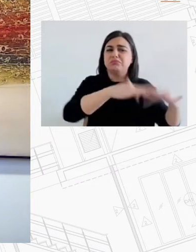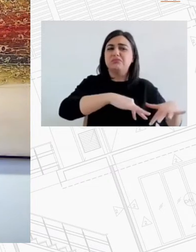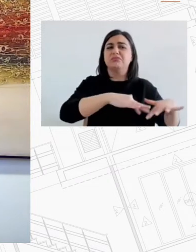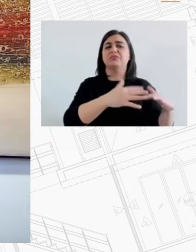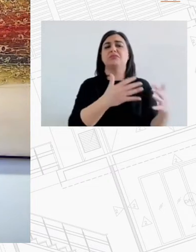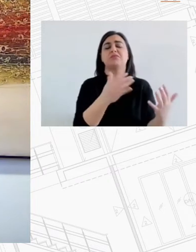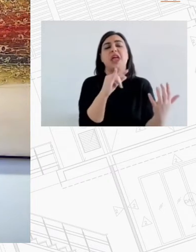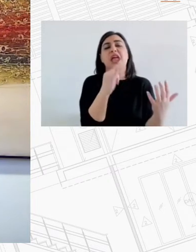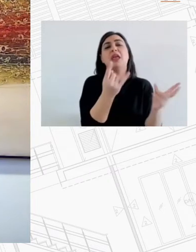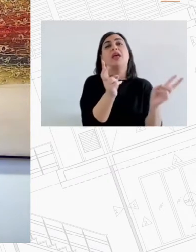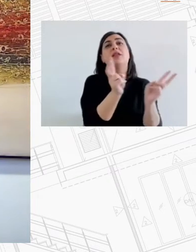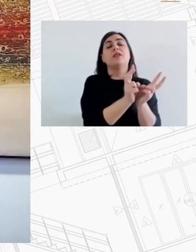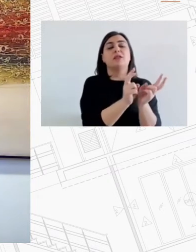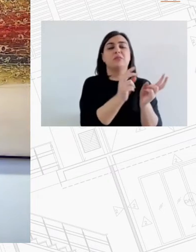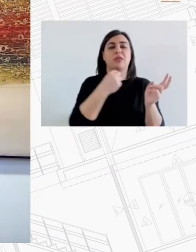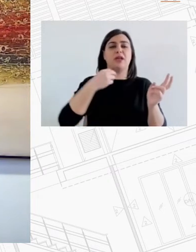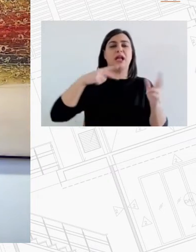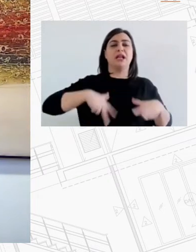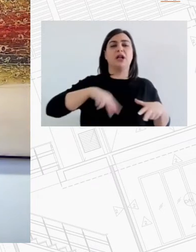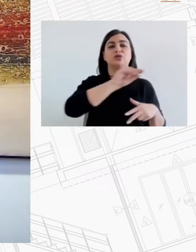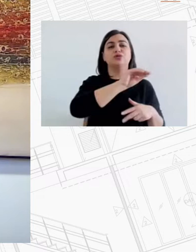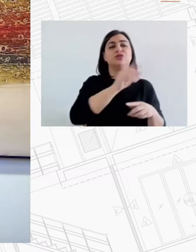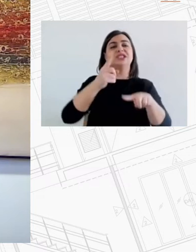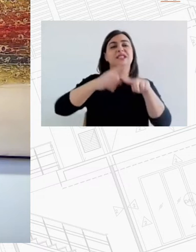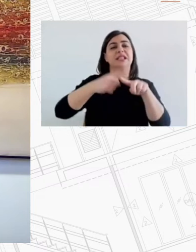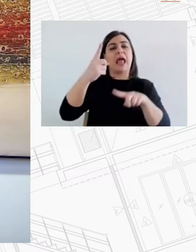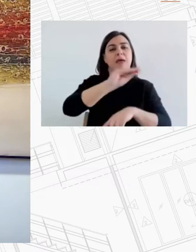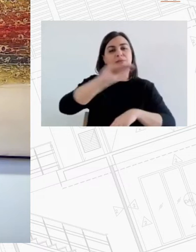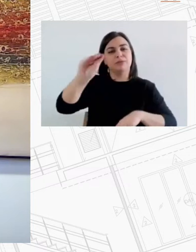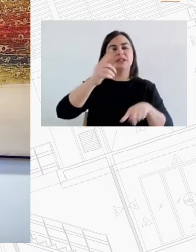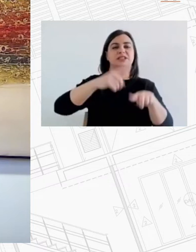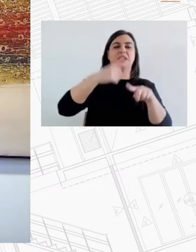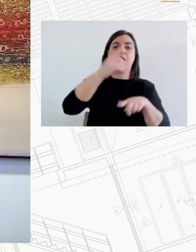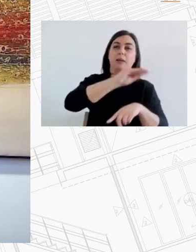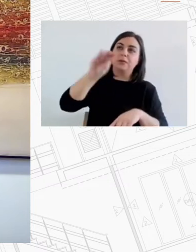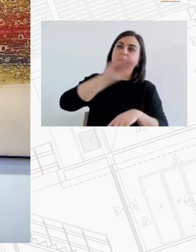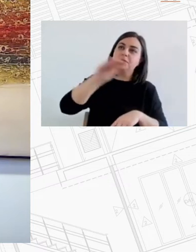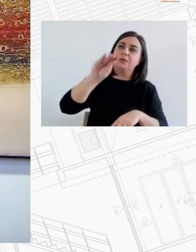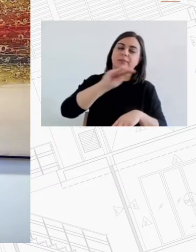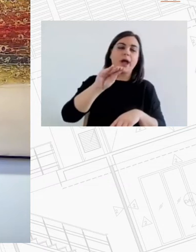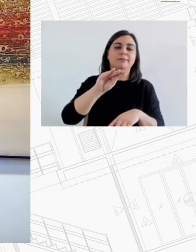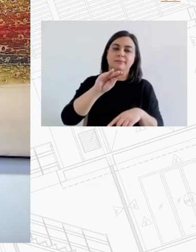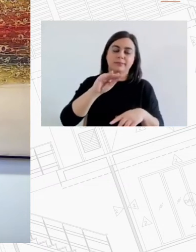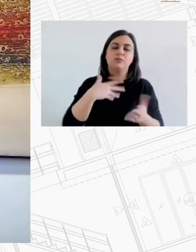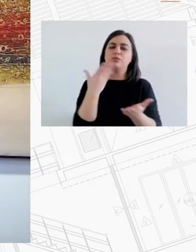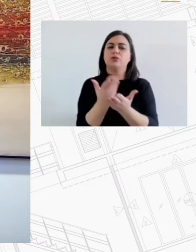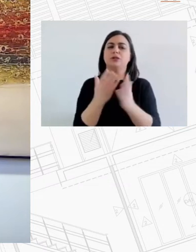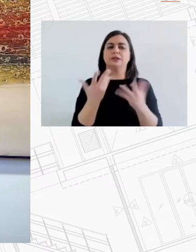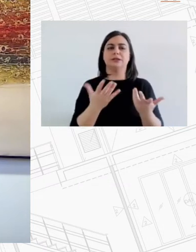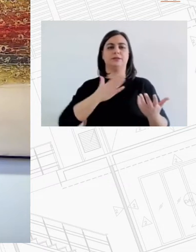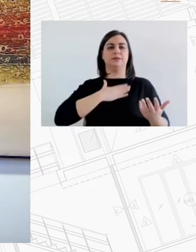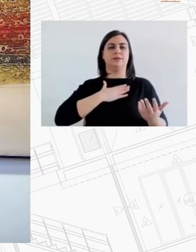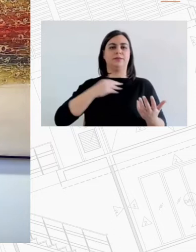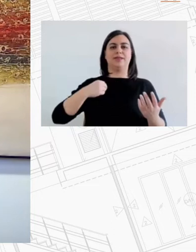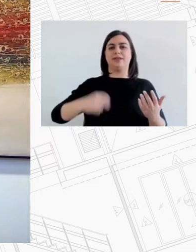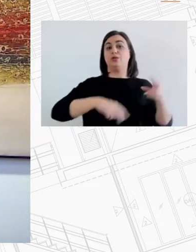βάση δεδομένων ξεχασμένων ή αγνώστοι ιδιοκτήτια ακίνητα να περιδέρθουν στον Δήμο να γίνουν ακίνητα του Δήμου να γίνουν